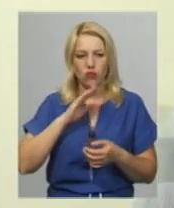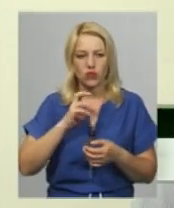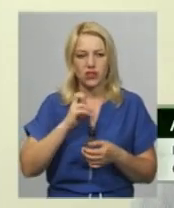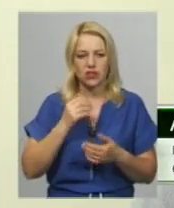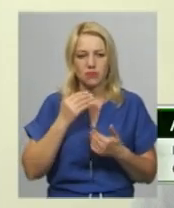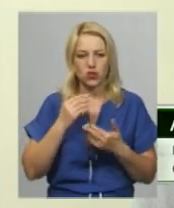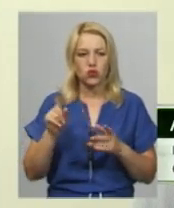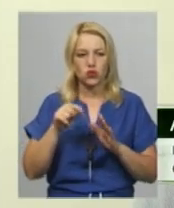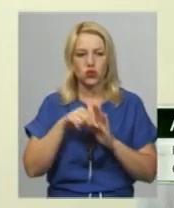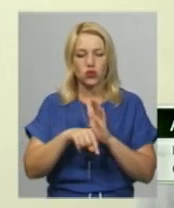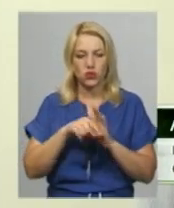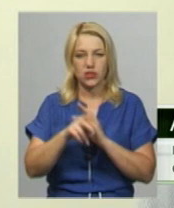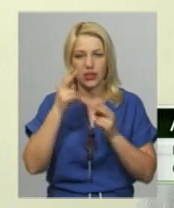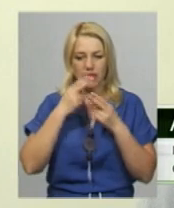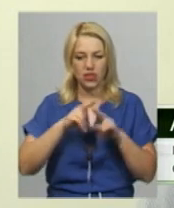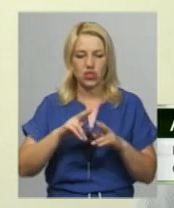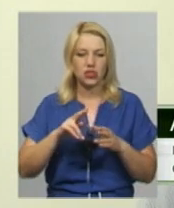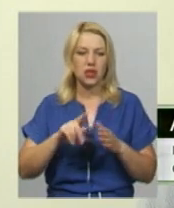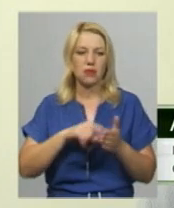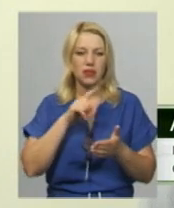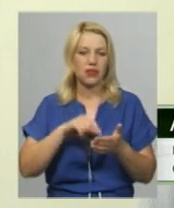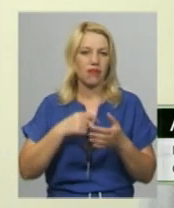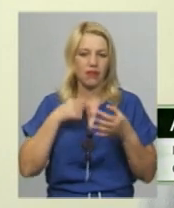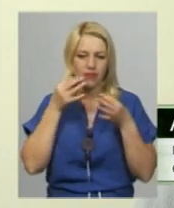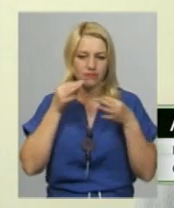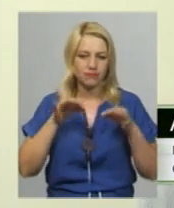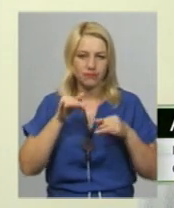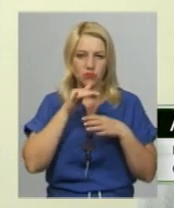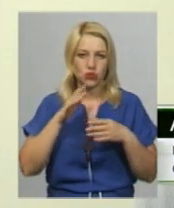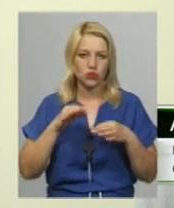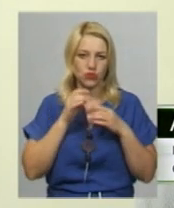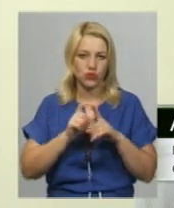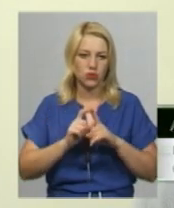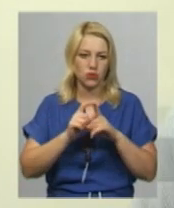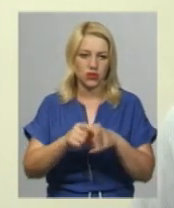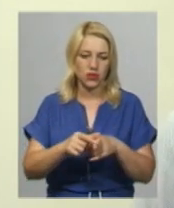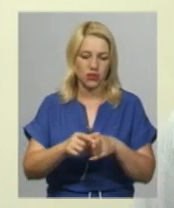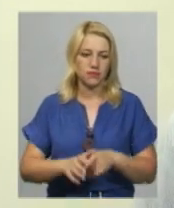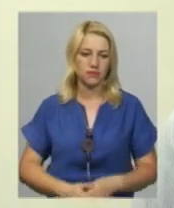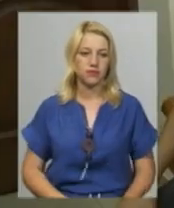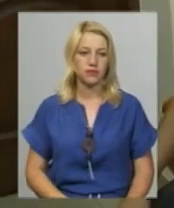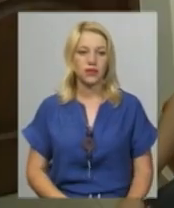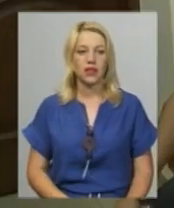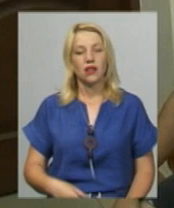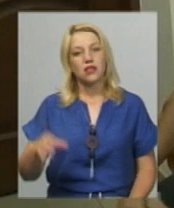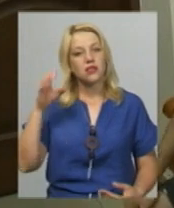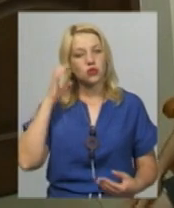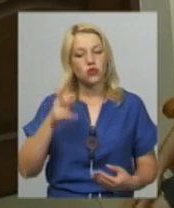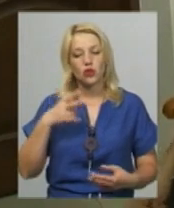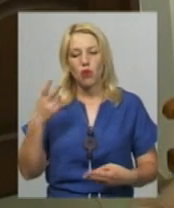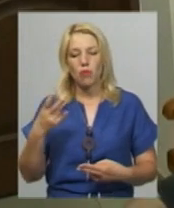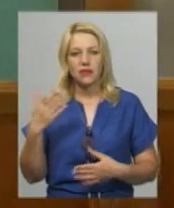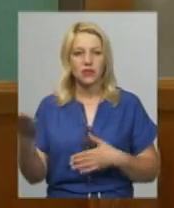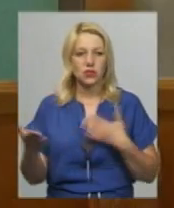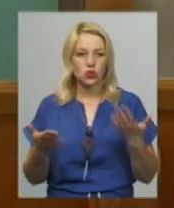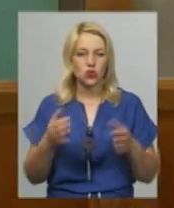«Що стосується технічних питань, я некомпетентний вам дати відповідь». Заслухавши обидві сторони,